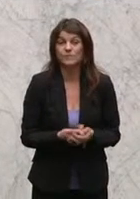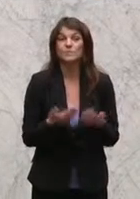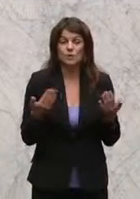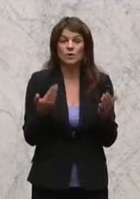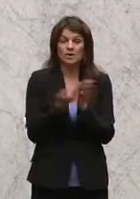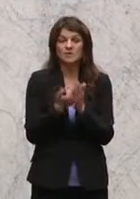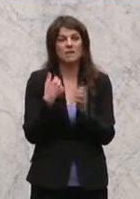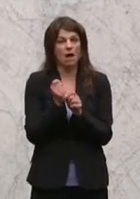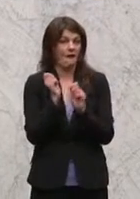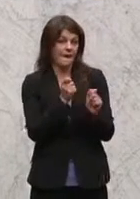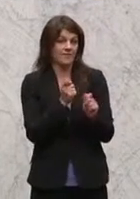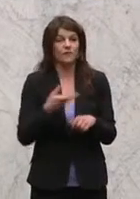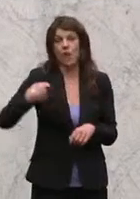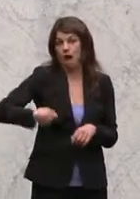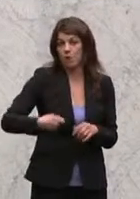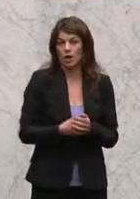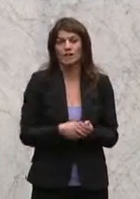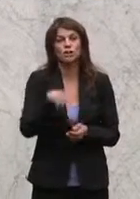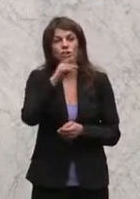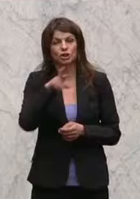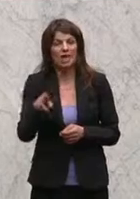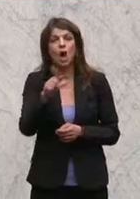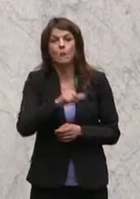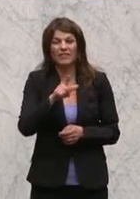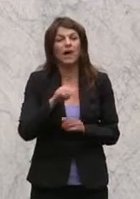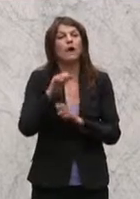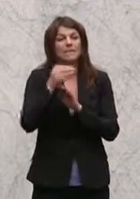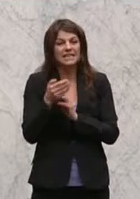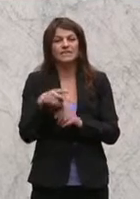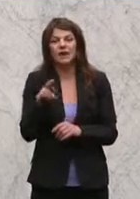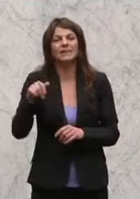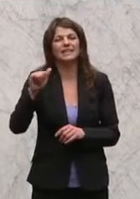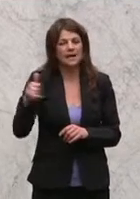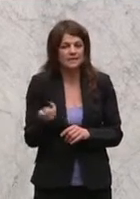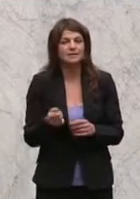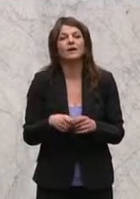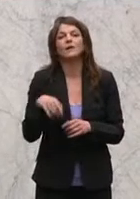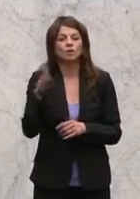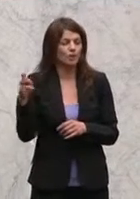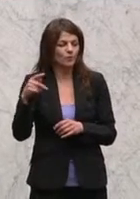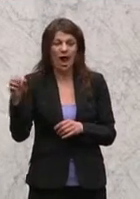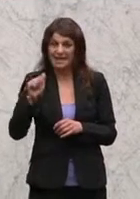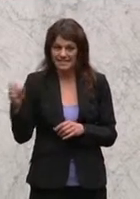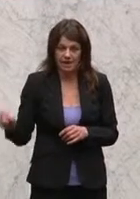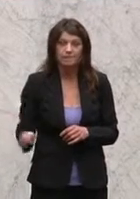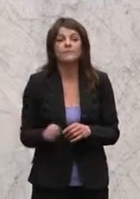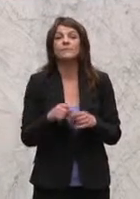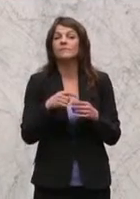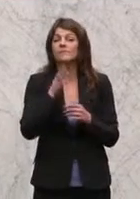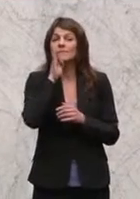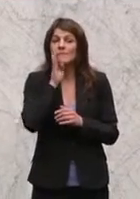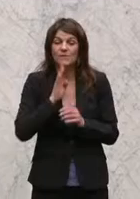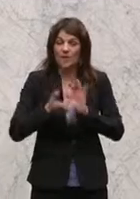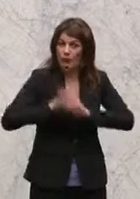somit bringe ich den Antrag der Abgeordneten Schieder, Lopatka, Pilz, Wawrik, Luger, Jülmers, Wurzscheler, Aslan, betreffend der geplanten